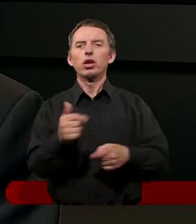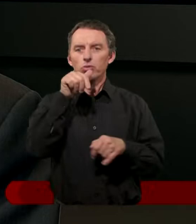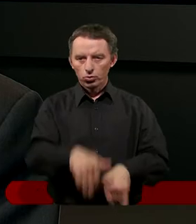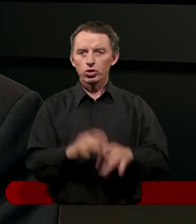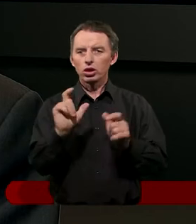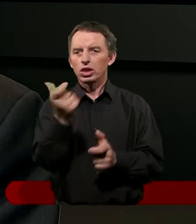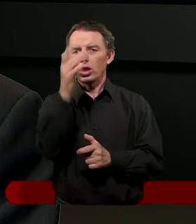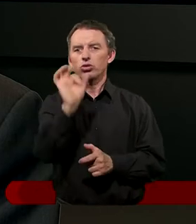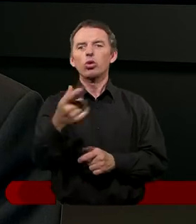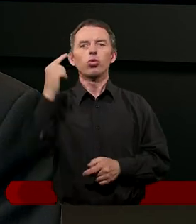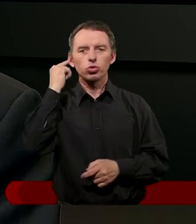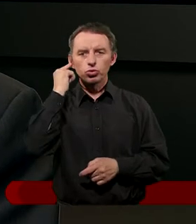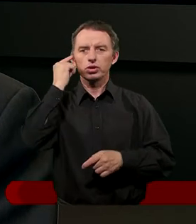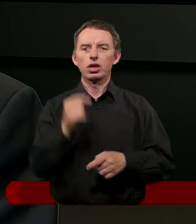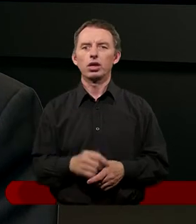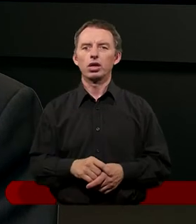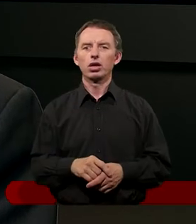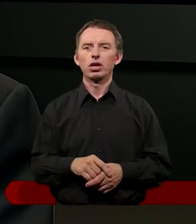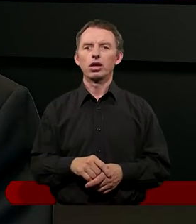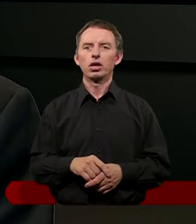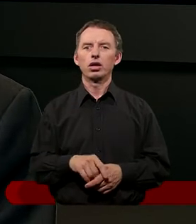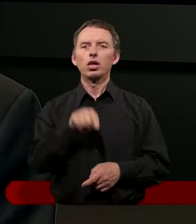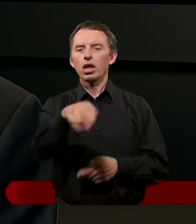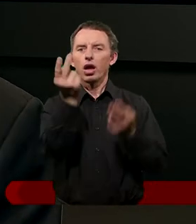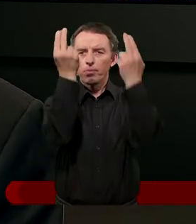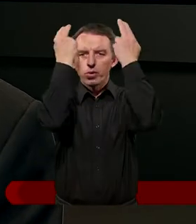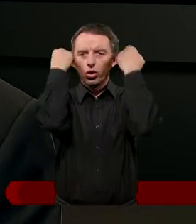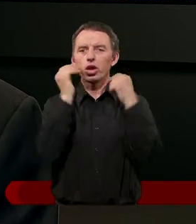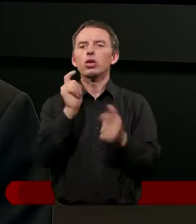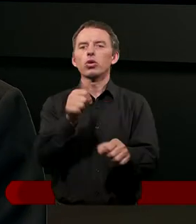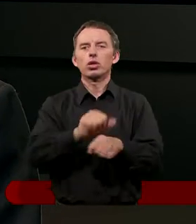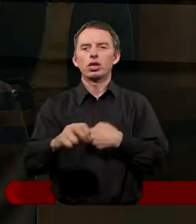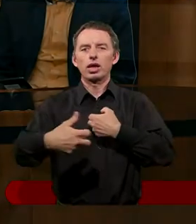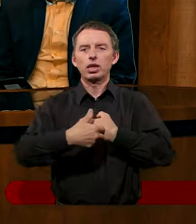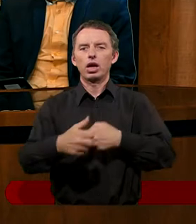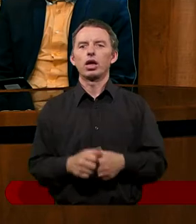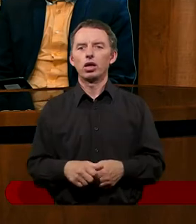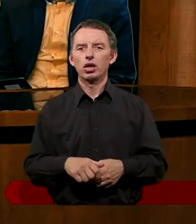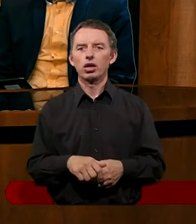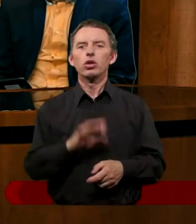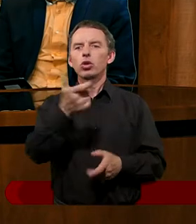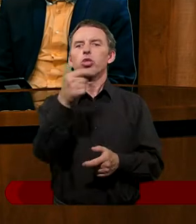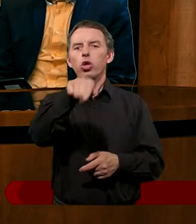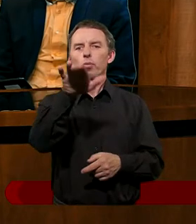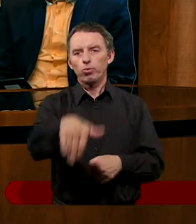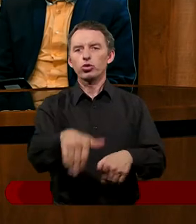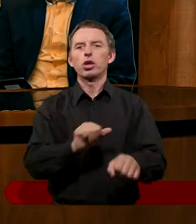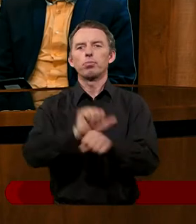usłyszeć. A ta pokora, pokorne serce. Co to może być?